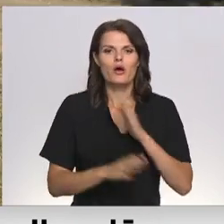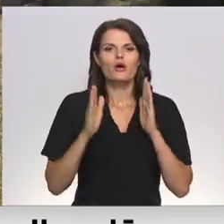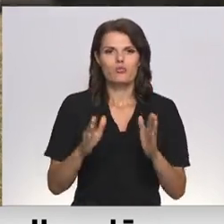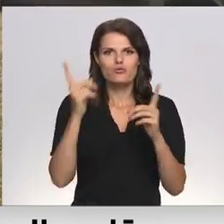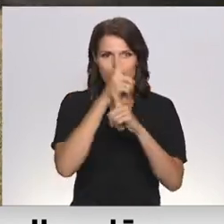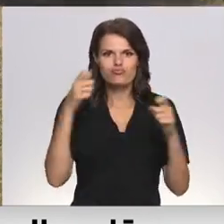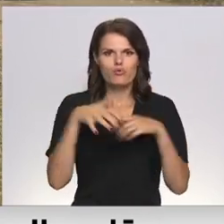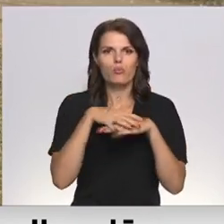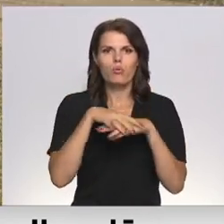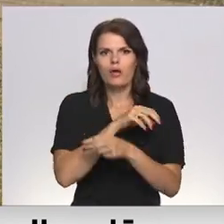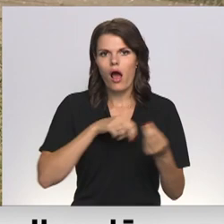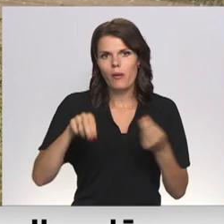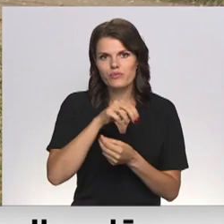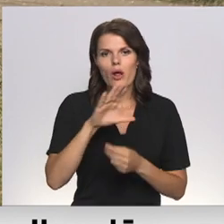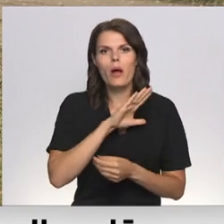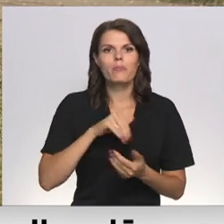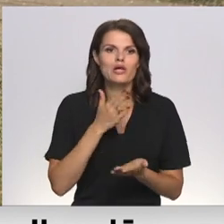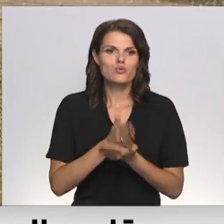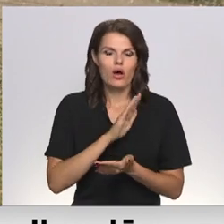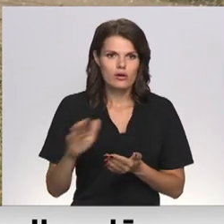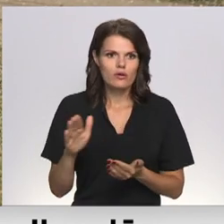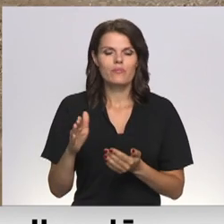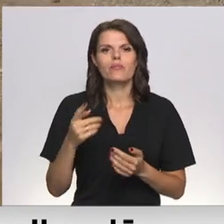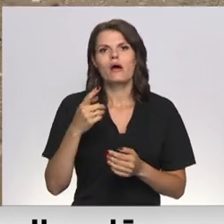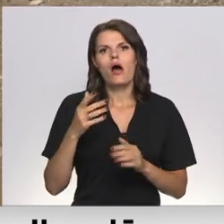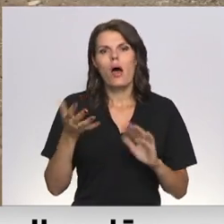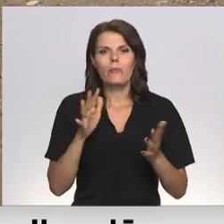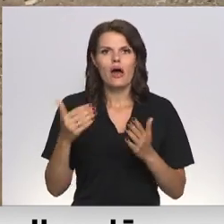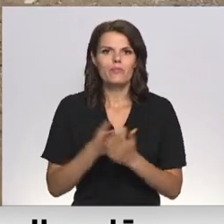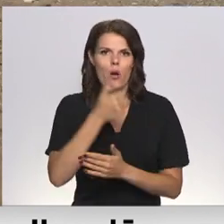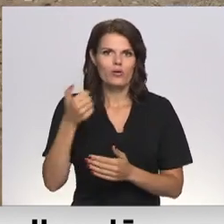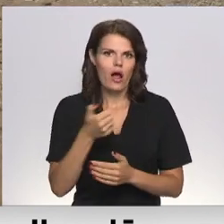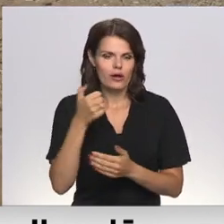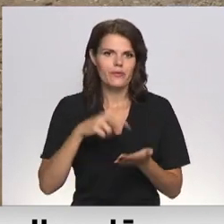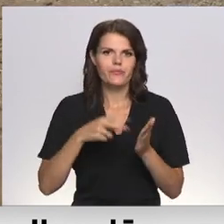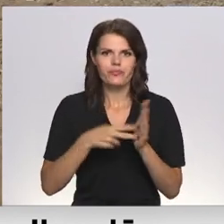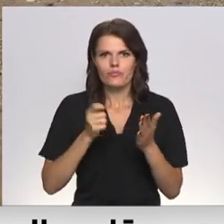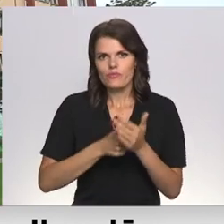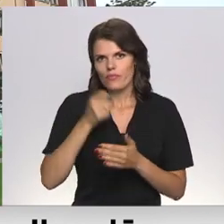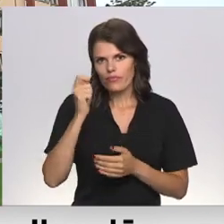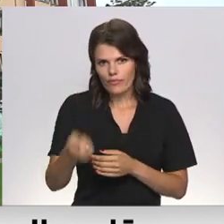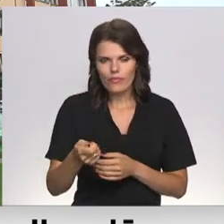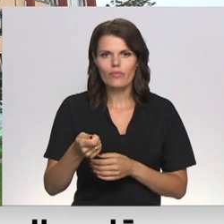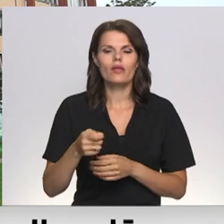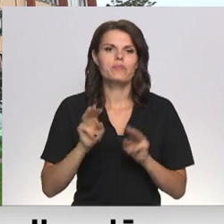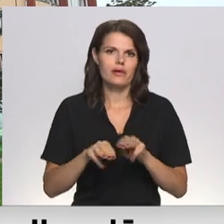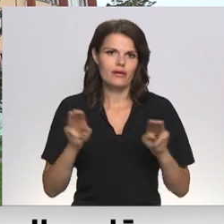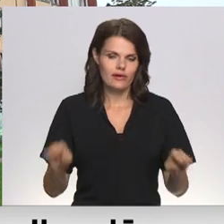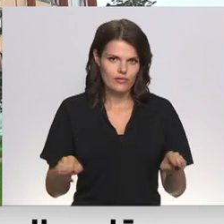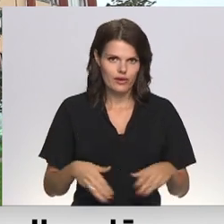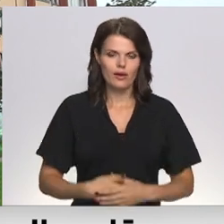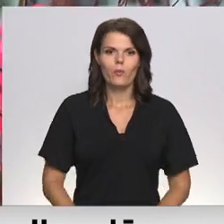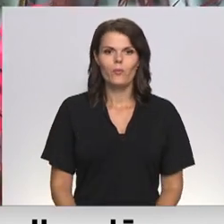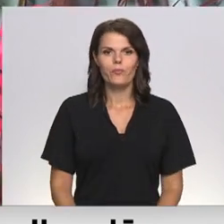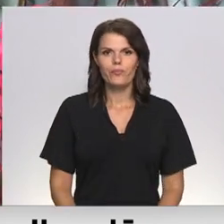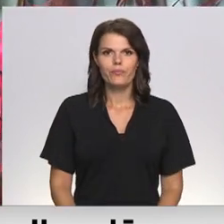apspriešanu. Pēc tās noslēguma provizoriski gadu mījā jauno redakciju planots iesniegt varam. Dianā Bultiņa Mikus